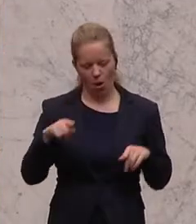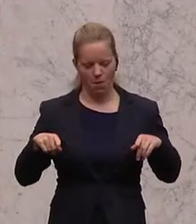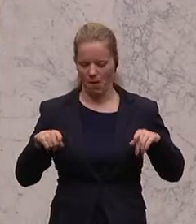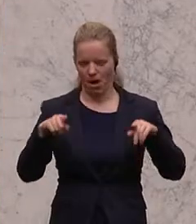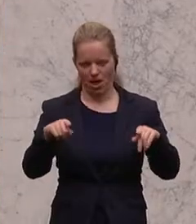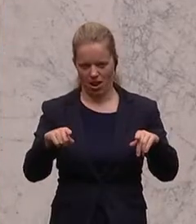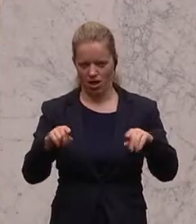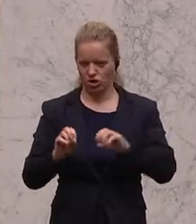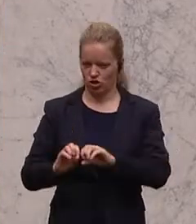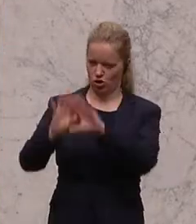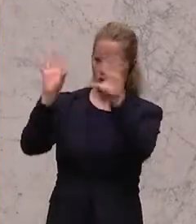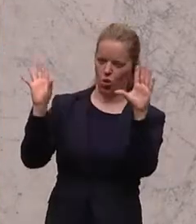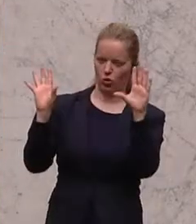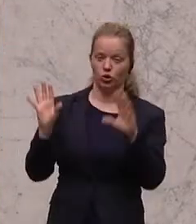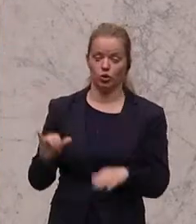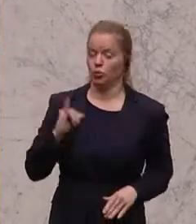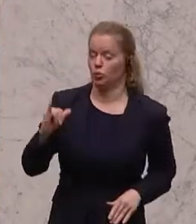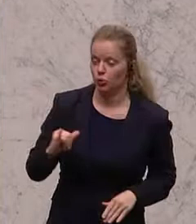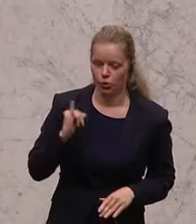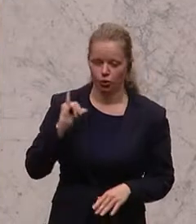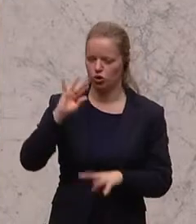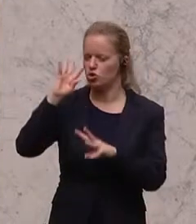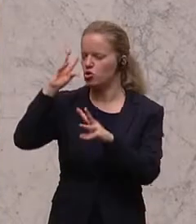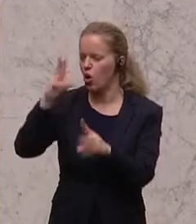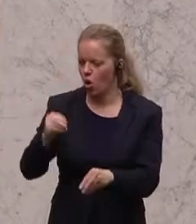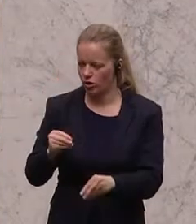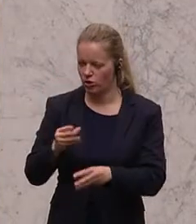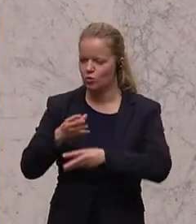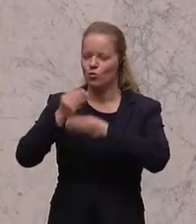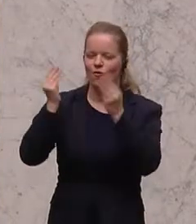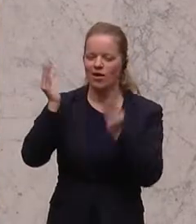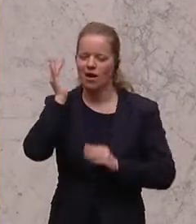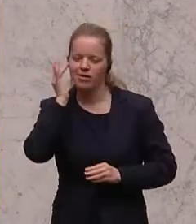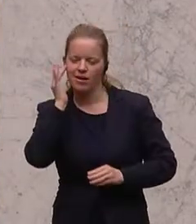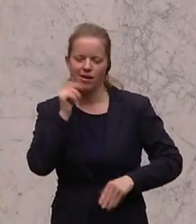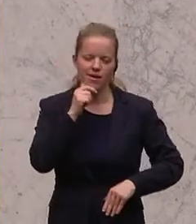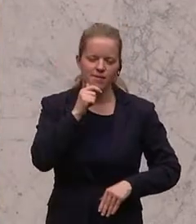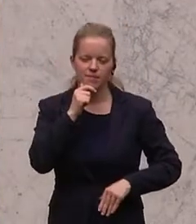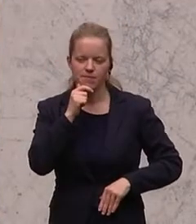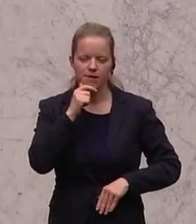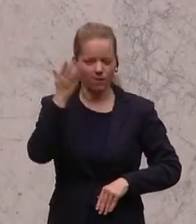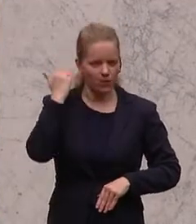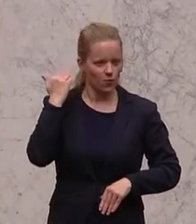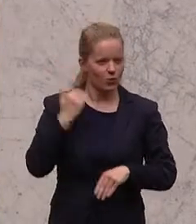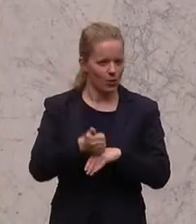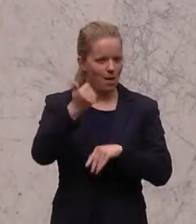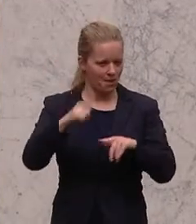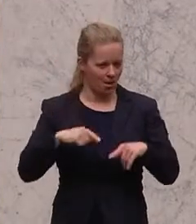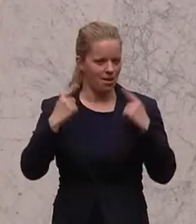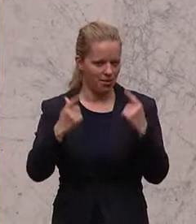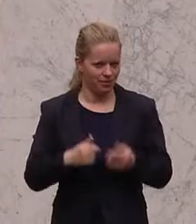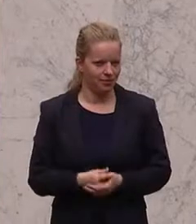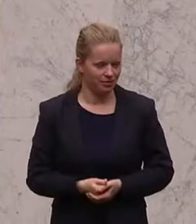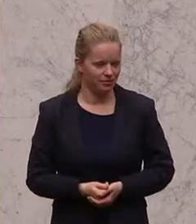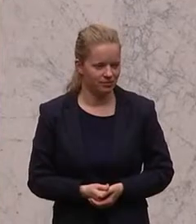Zu jung, zu schön, zu intelligent hatten wir das nicht schon einmal? Wenn wir nachdenken, glaube ich,